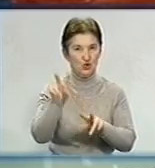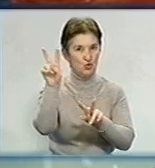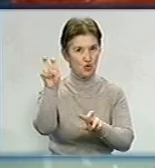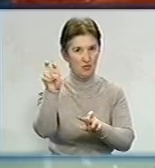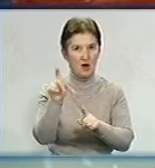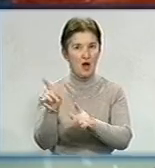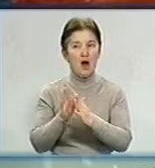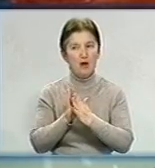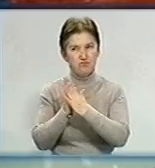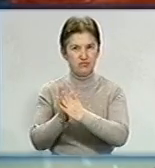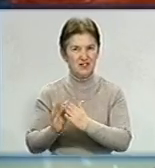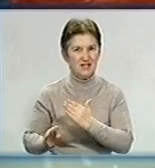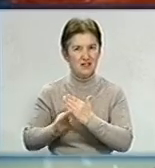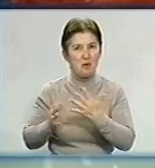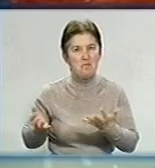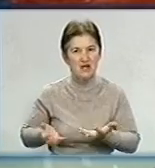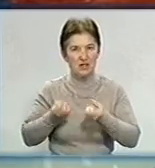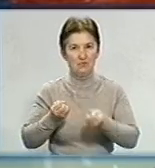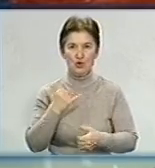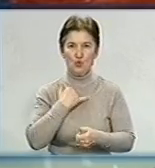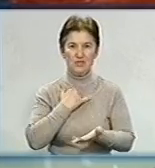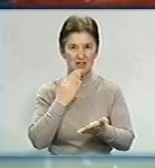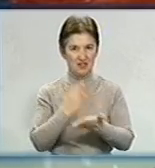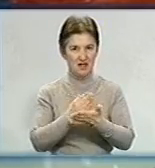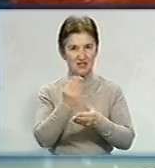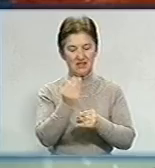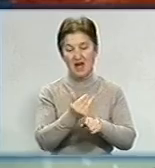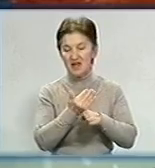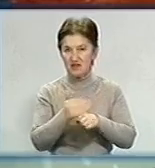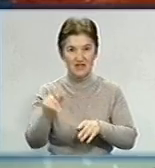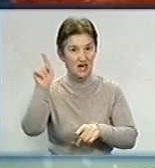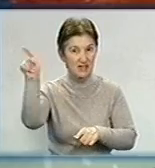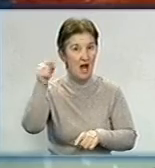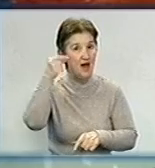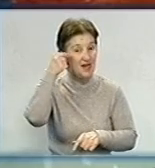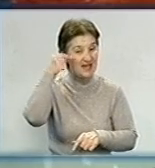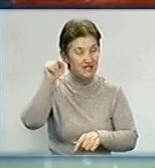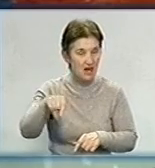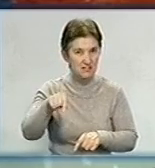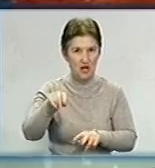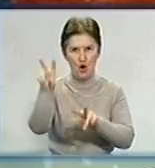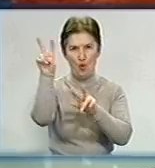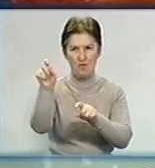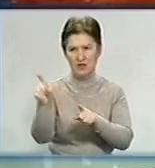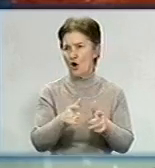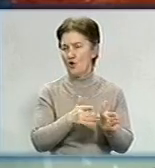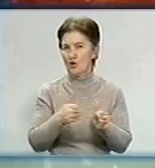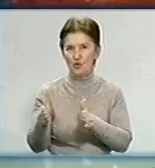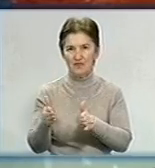попросив його підтримки. Я думаю, що у нас є інвестори і та китайська компанія, яка проголошувала свою готовність